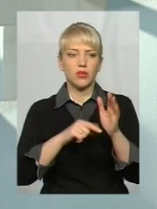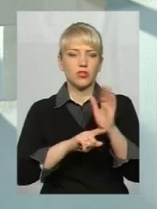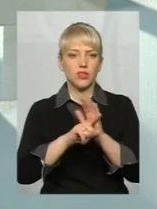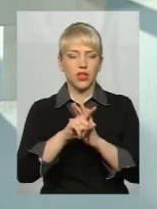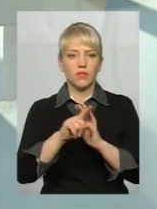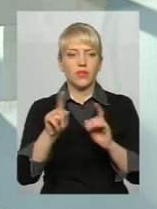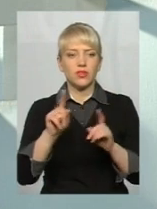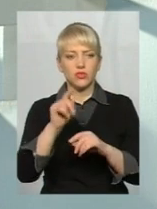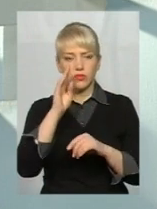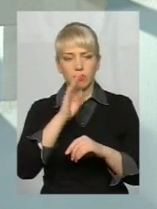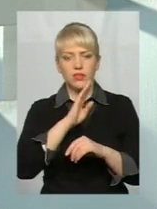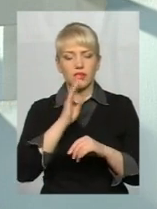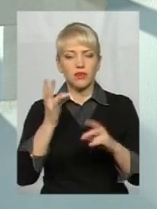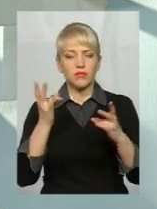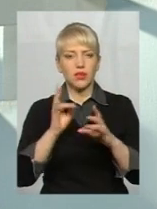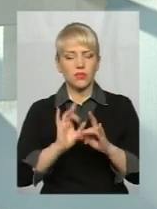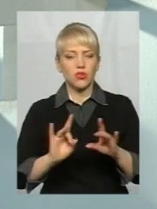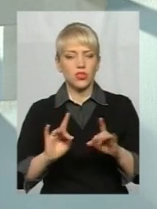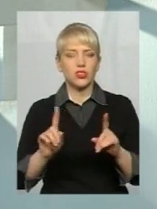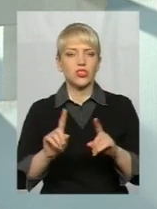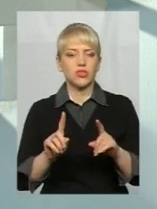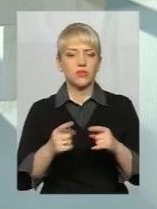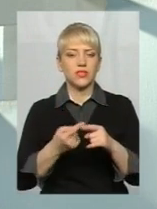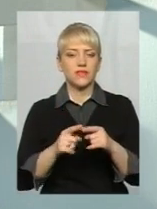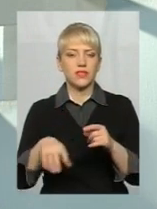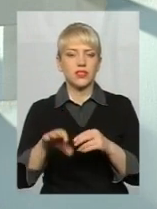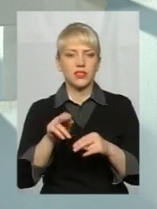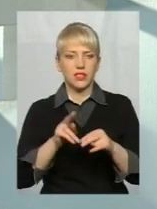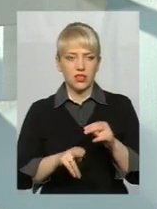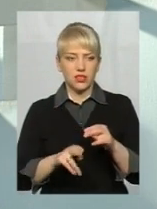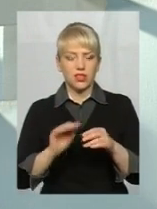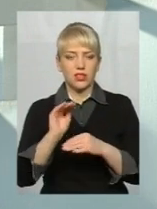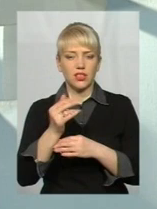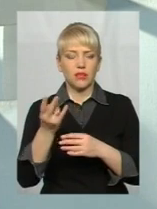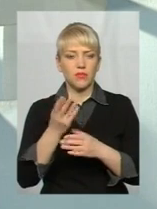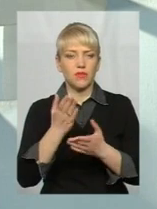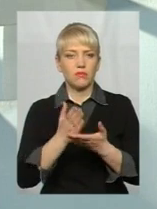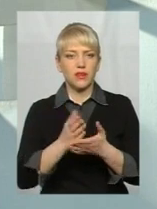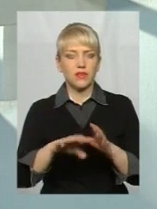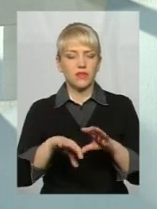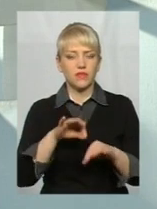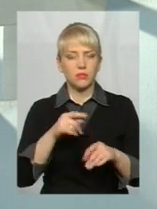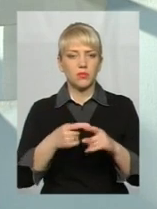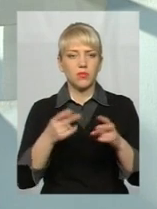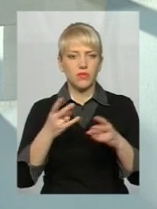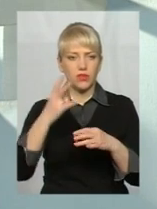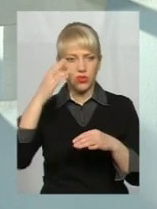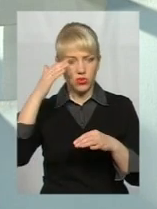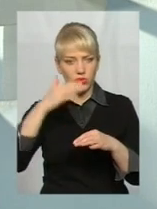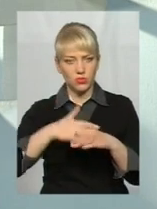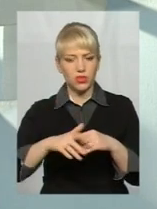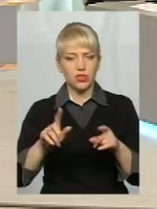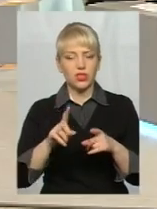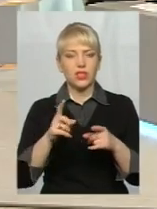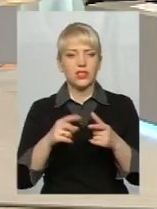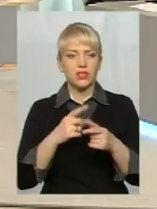батькам варто розповідати, чим це закінчиться. Дитина має мати вибір, вона має розуміти, що це може закінчитись життя, що